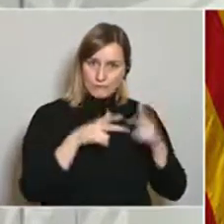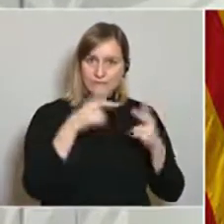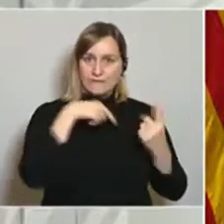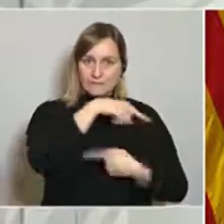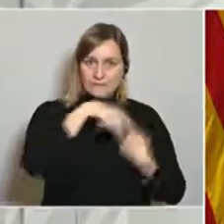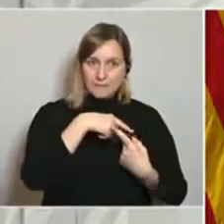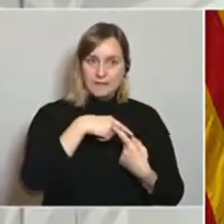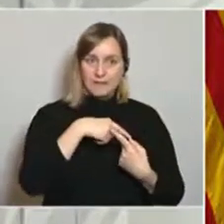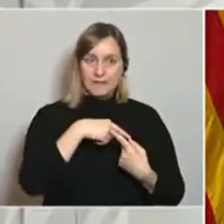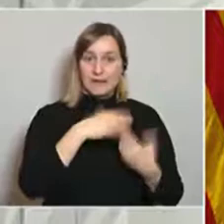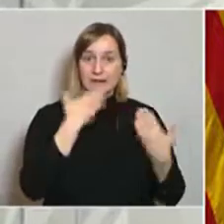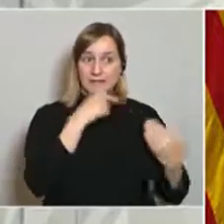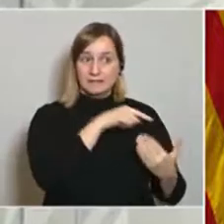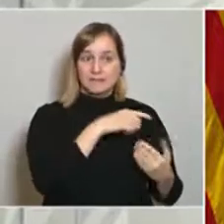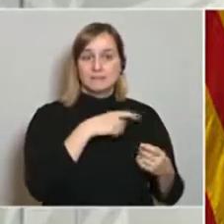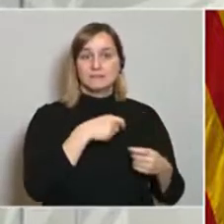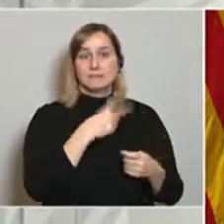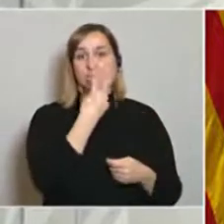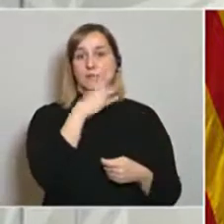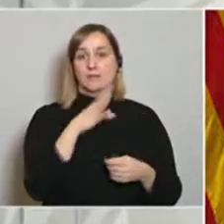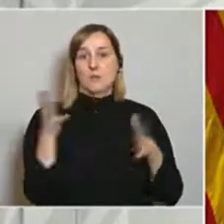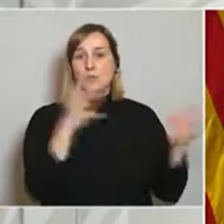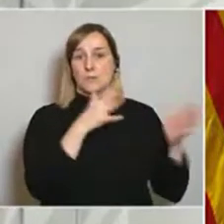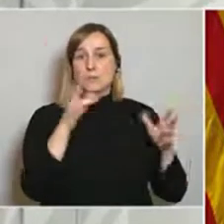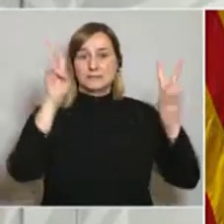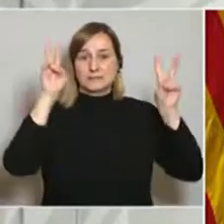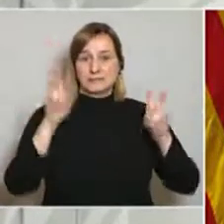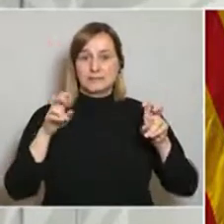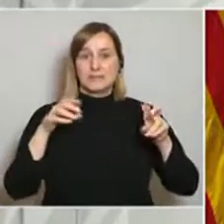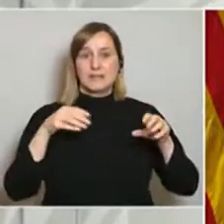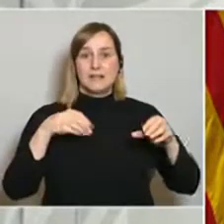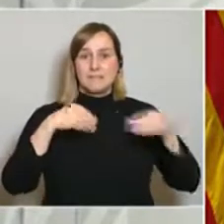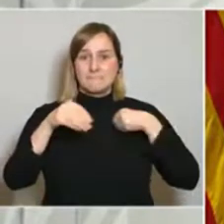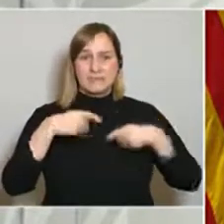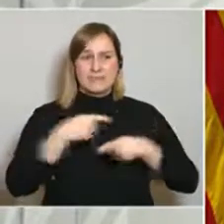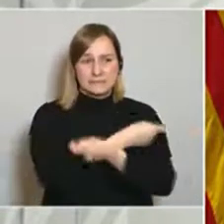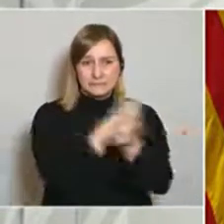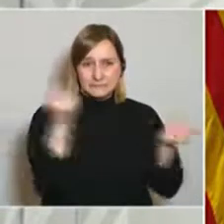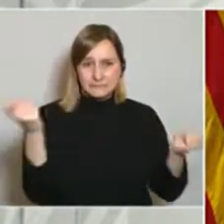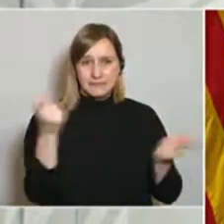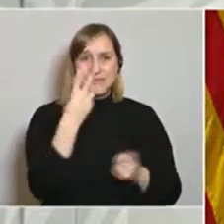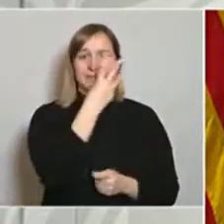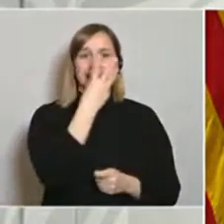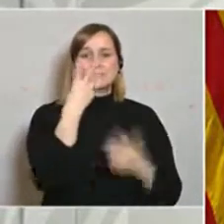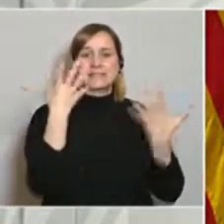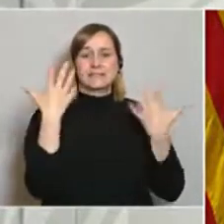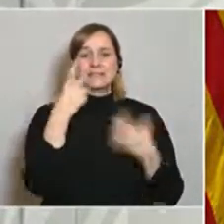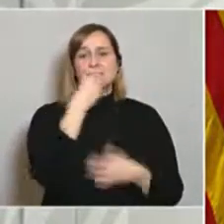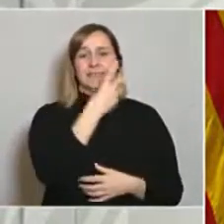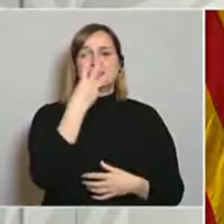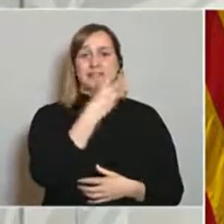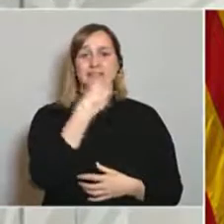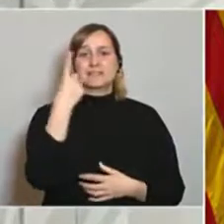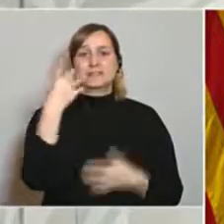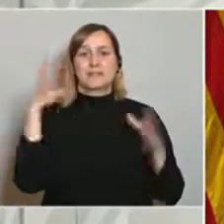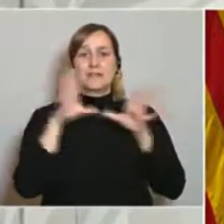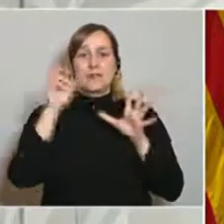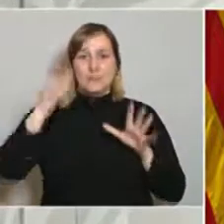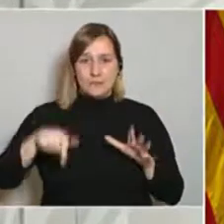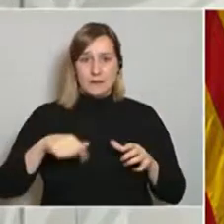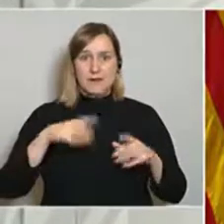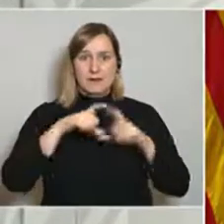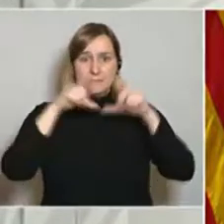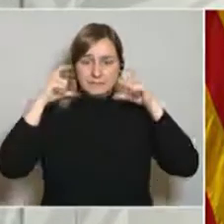repartir molt material a les residències, 310.000 mascaretes, 200.000 guants, 32